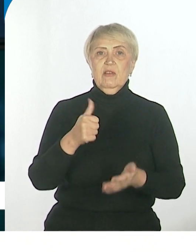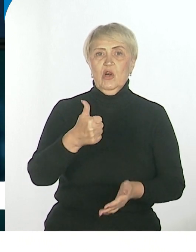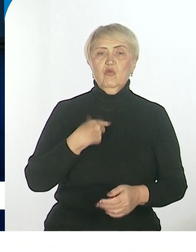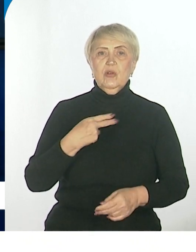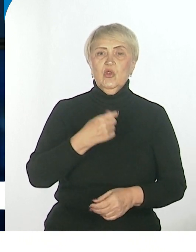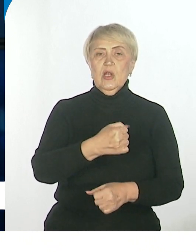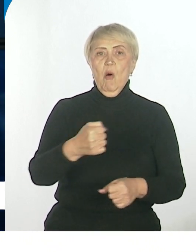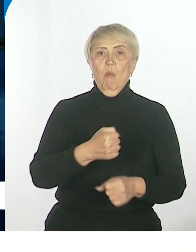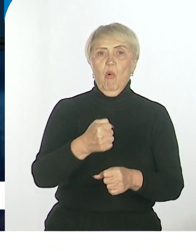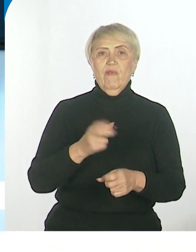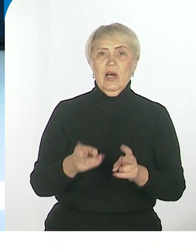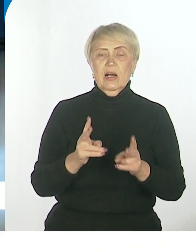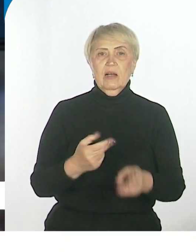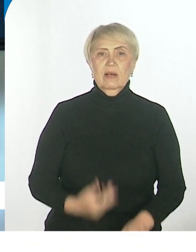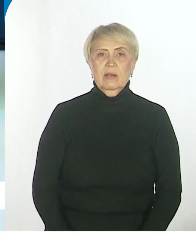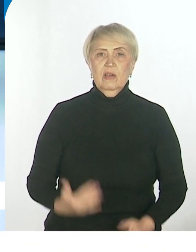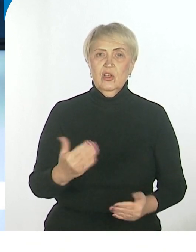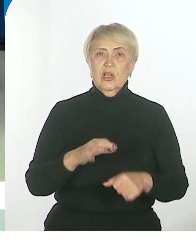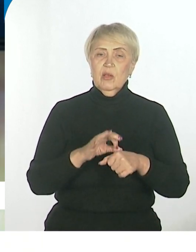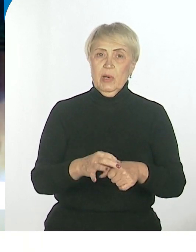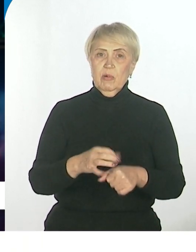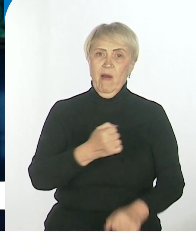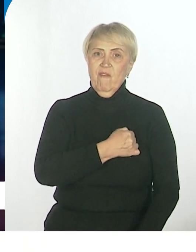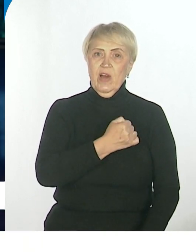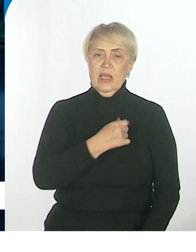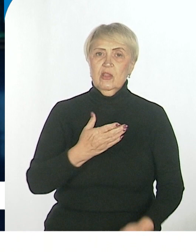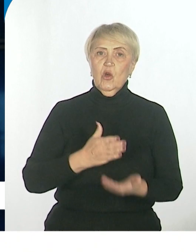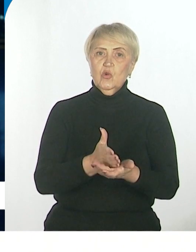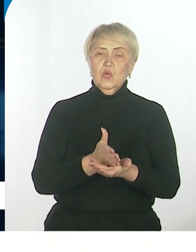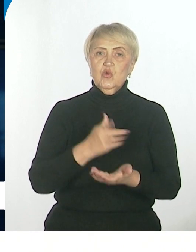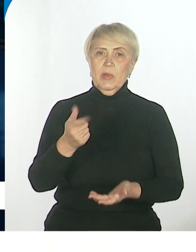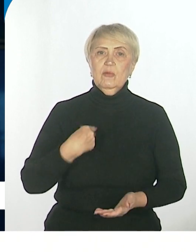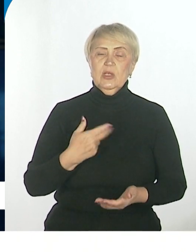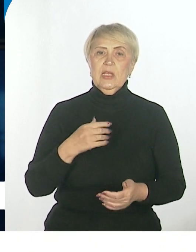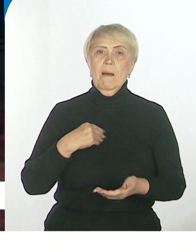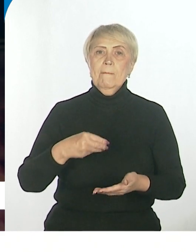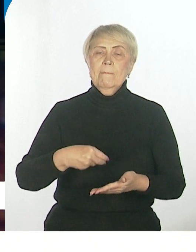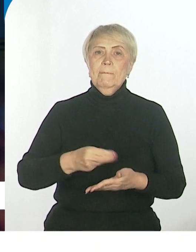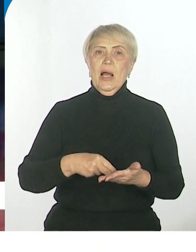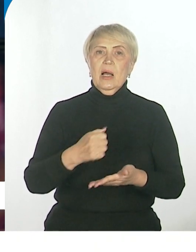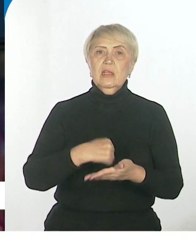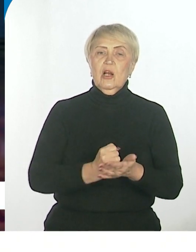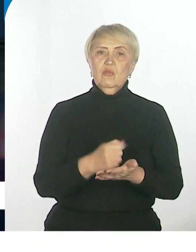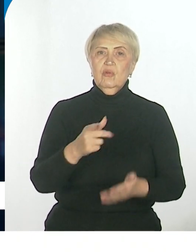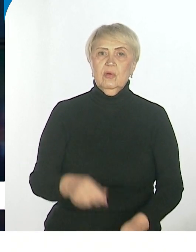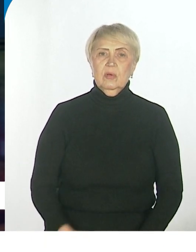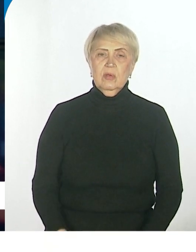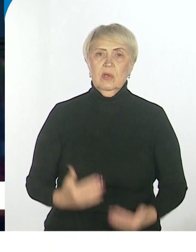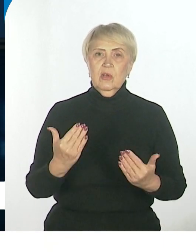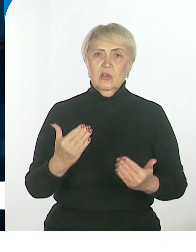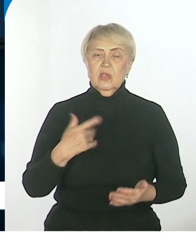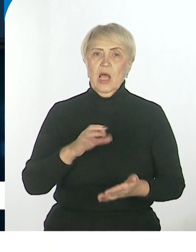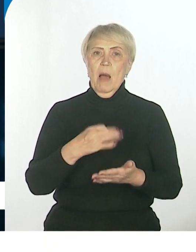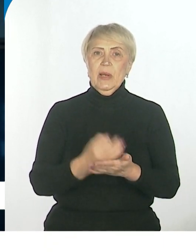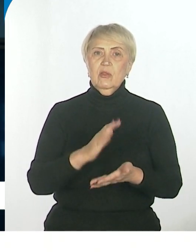Если мы переходим сейчас непосредственно к военной службе по контракту, как сейчас туда попасть? Потому что, насколько я знаю, что к контрактникам предъявляются